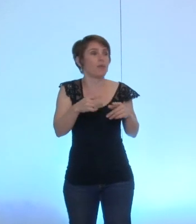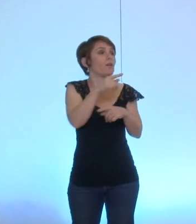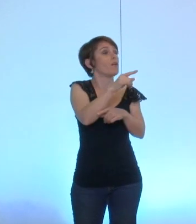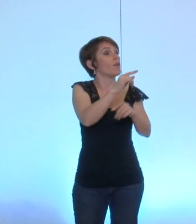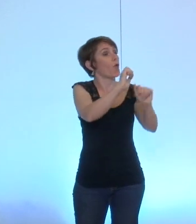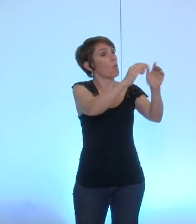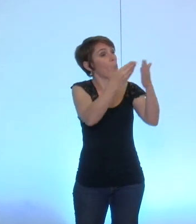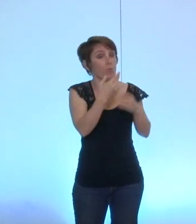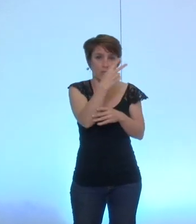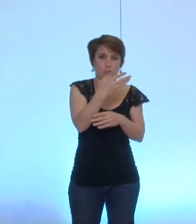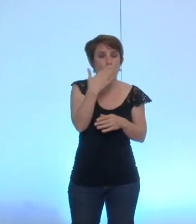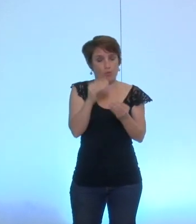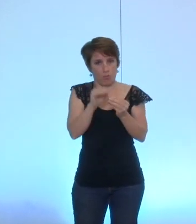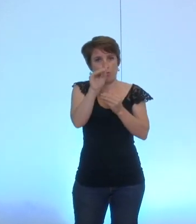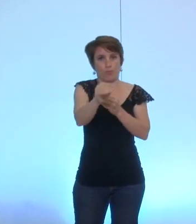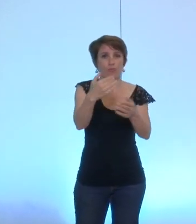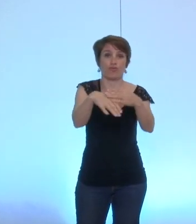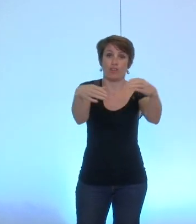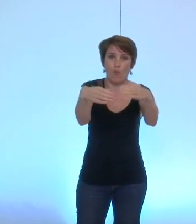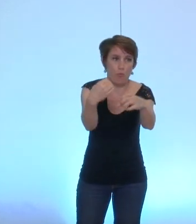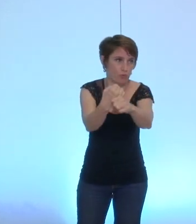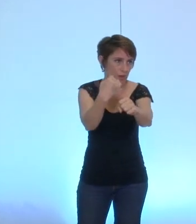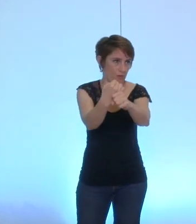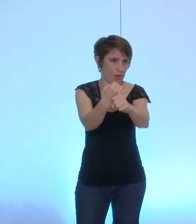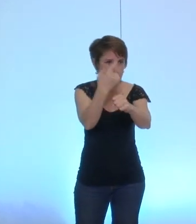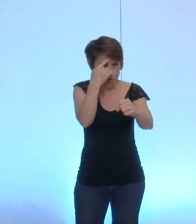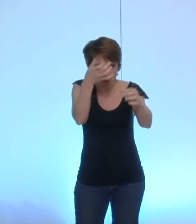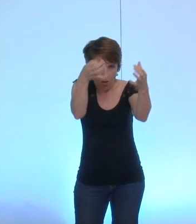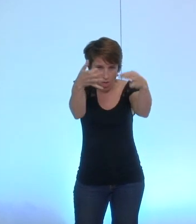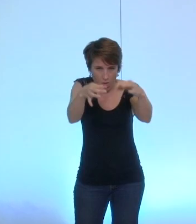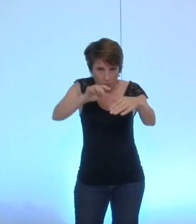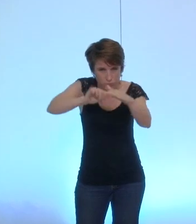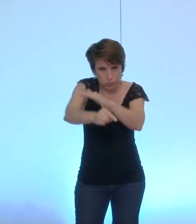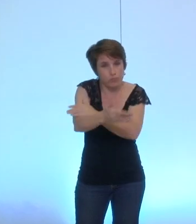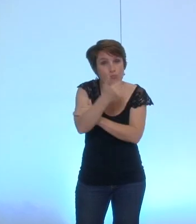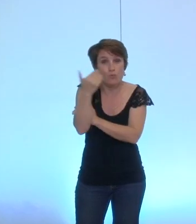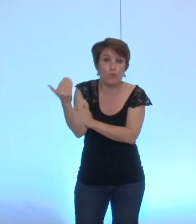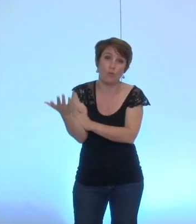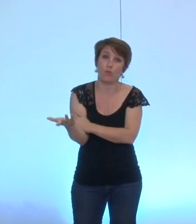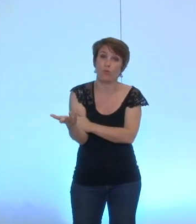pour le reste de renvoyer un groupe de travail d'amélioration ultérieure donc peut-être que nous pouvons